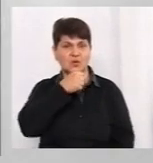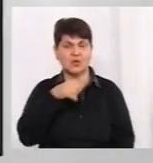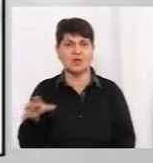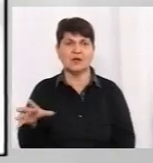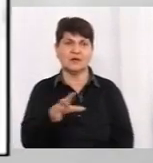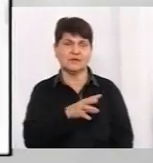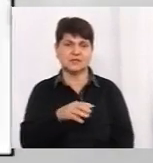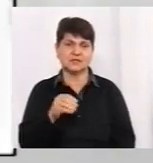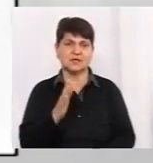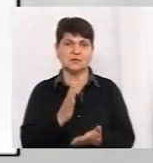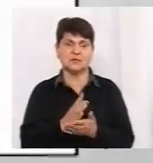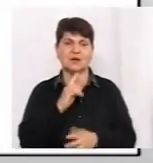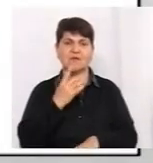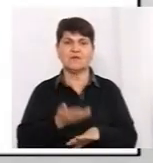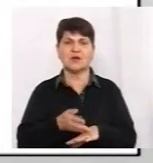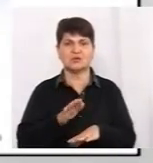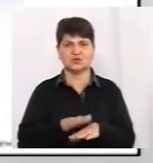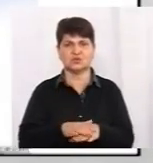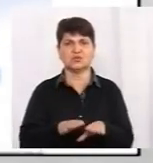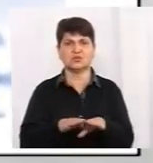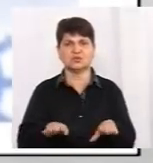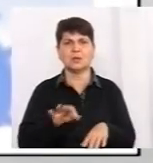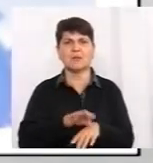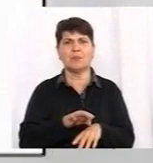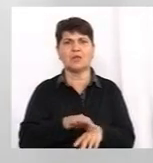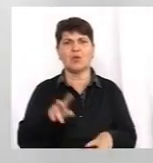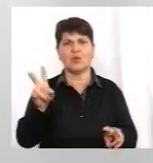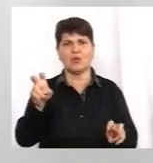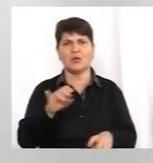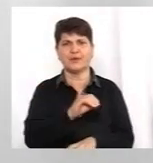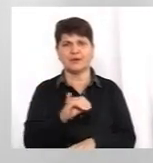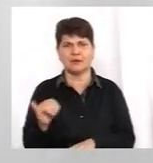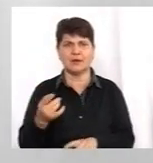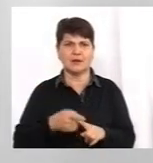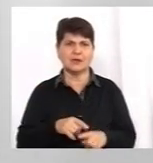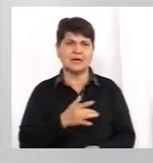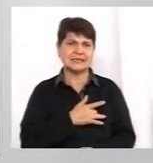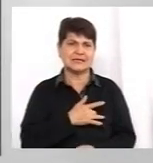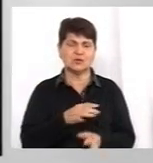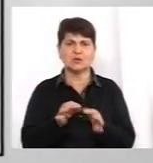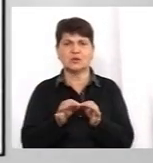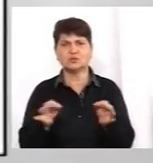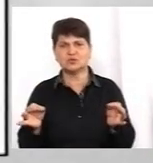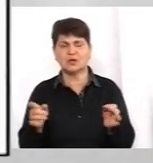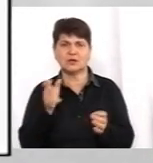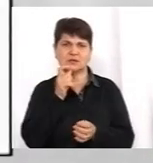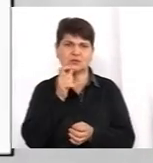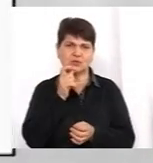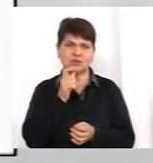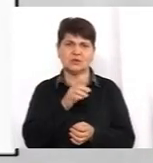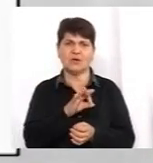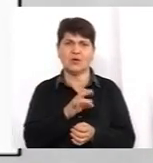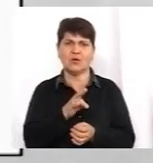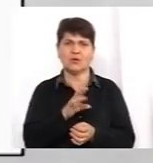вони мають важку ступінь патології. Це, зокрема, серцево-судинні захворювання, цукровий діабет і